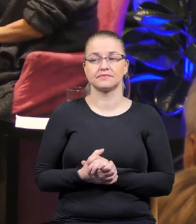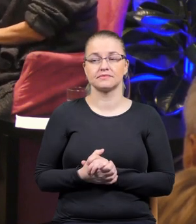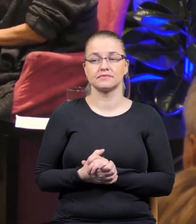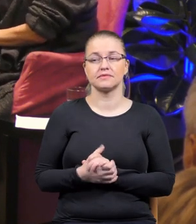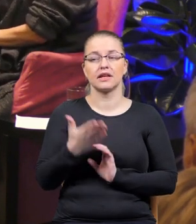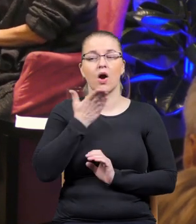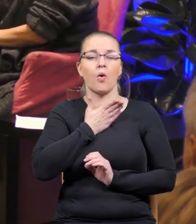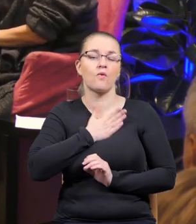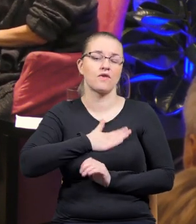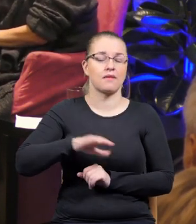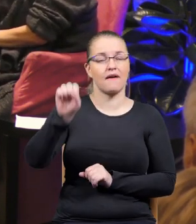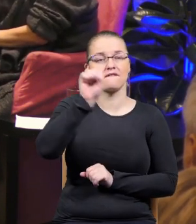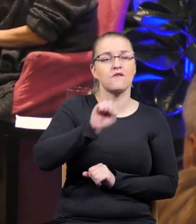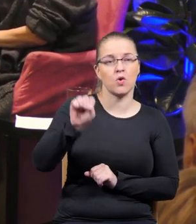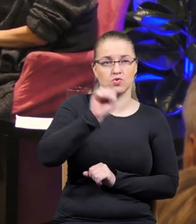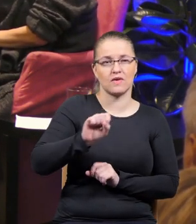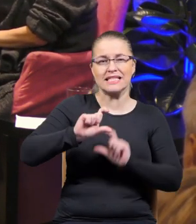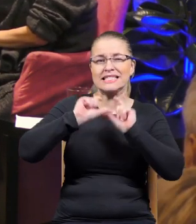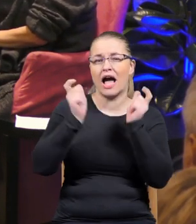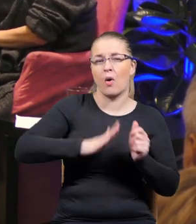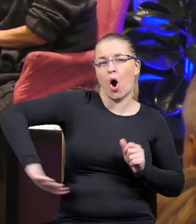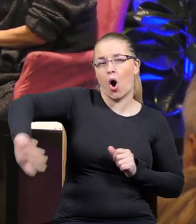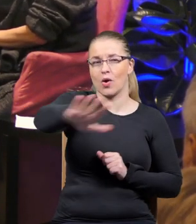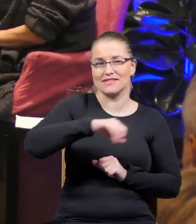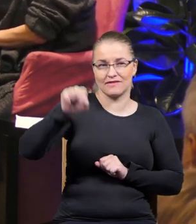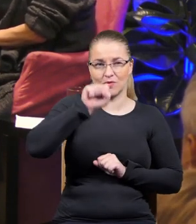Ja uwielbiam Wrocław i w ogóle te całe okulice.